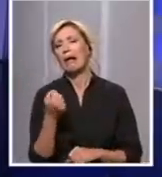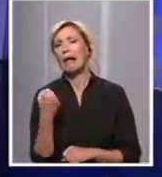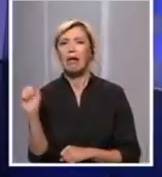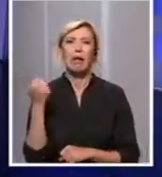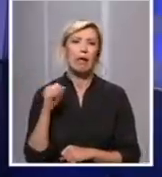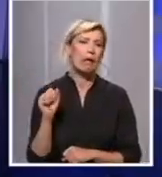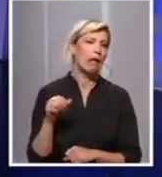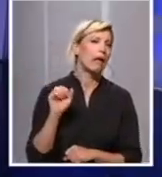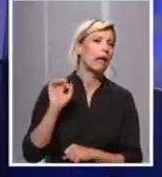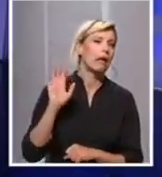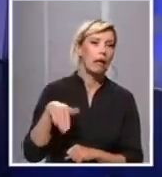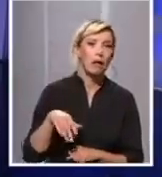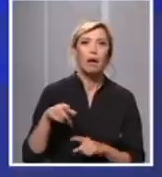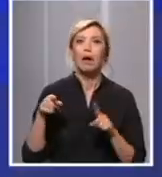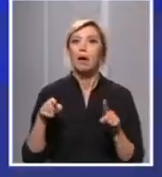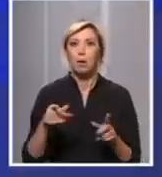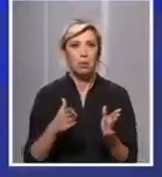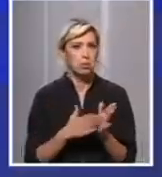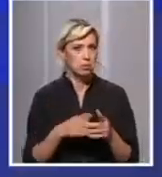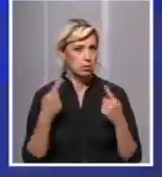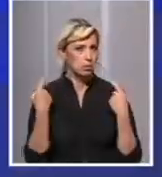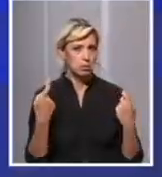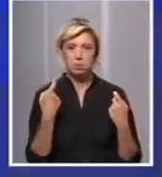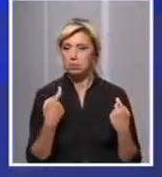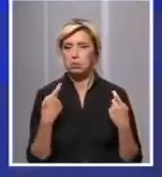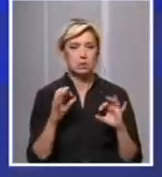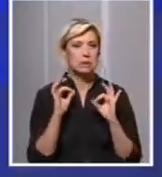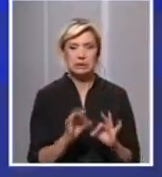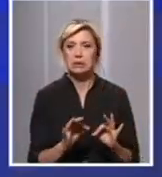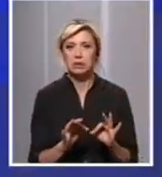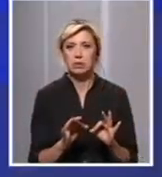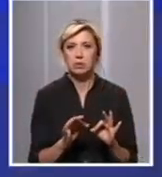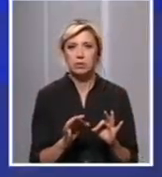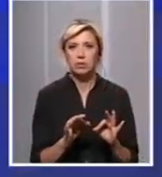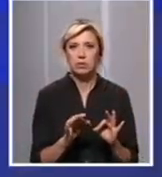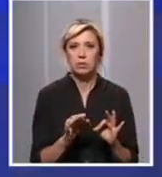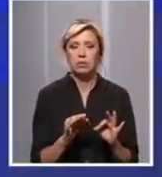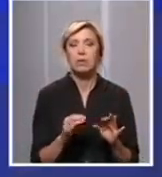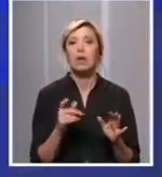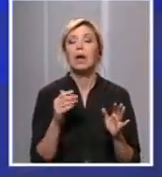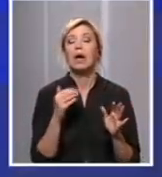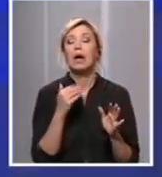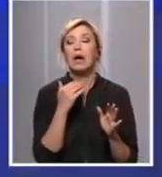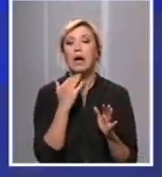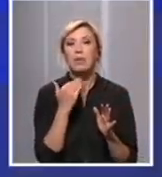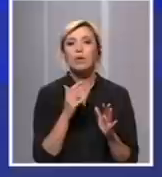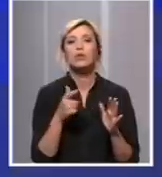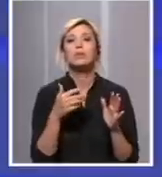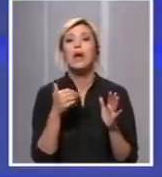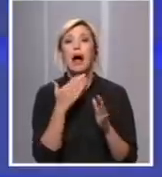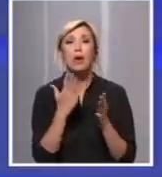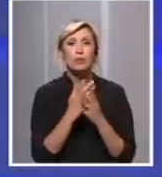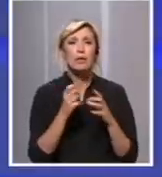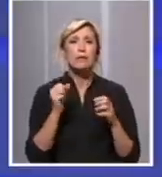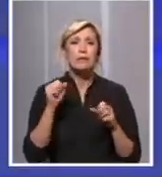silazni tok epidemijskih krivulje. I dalje tu ne treba da stanemo. Da kažemo, evo, oslabila je aktivnost.